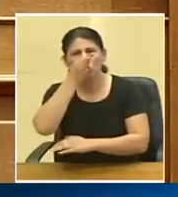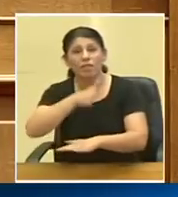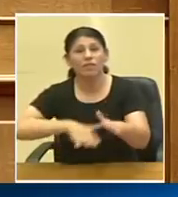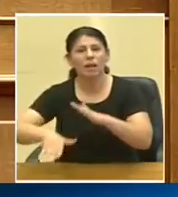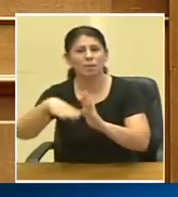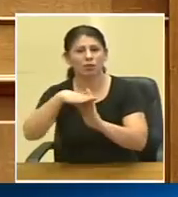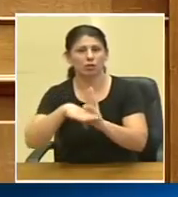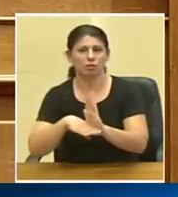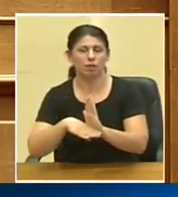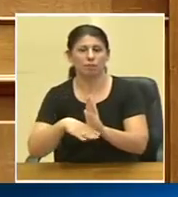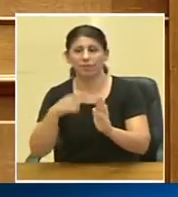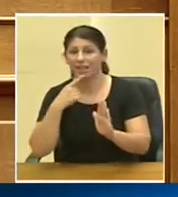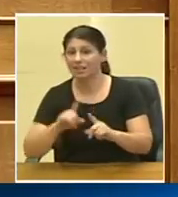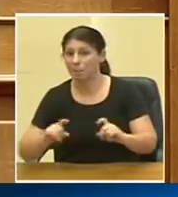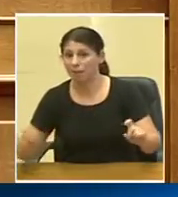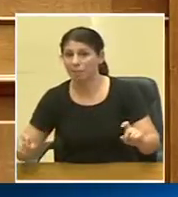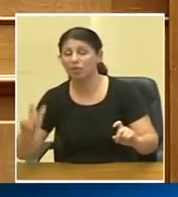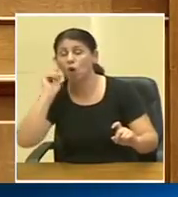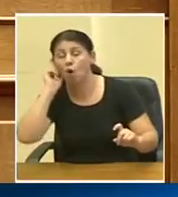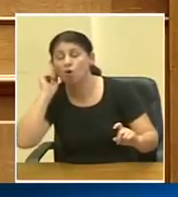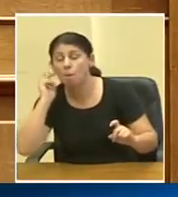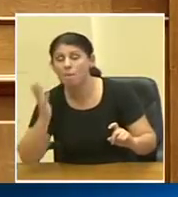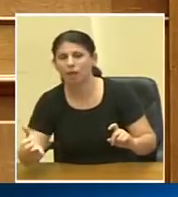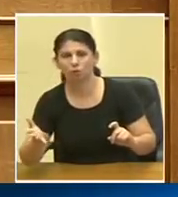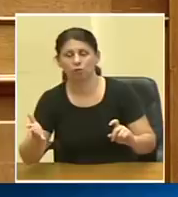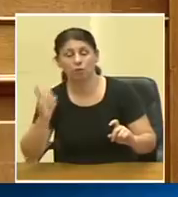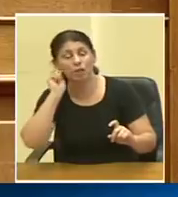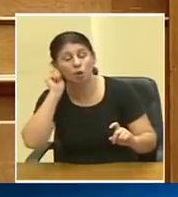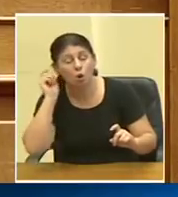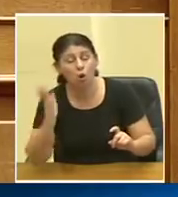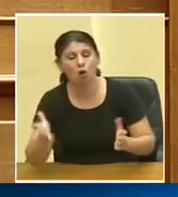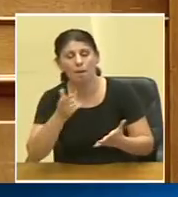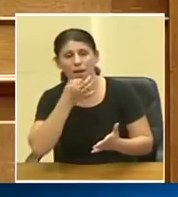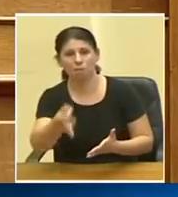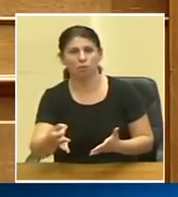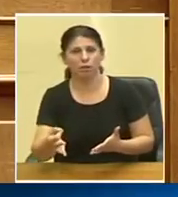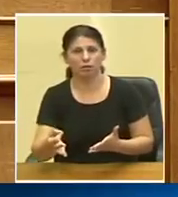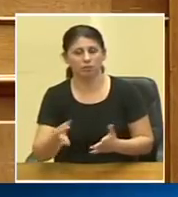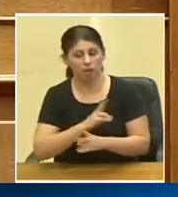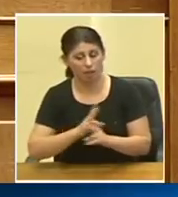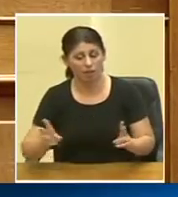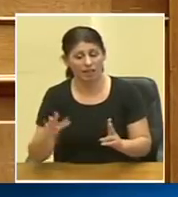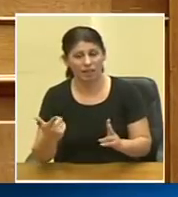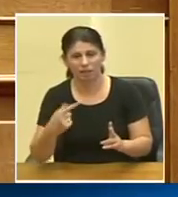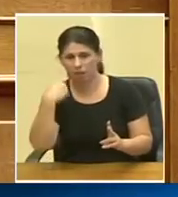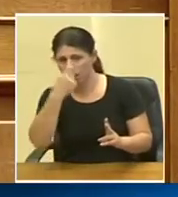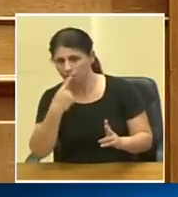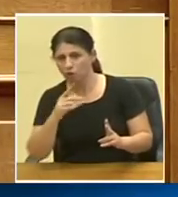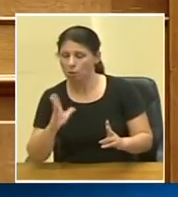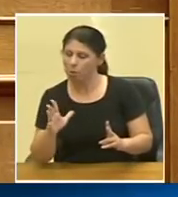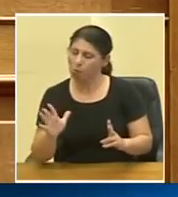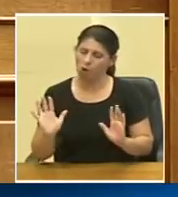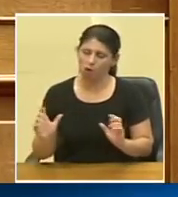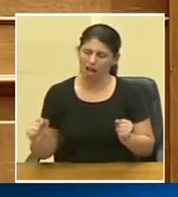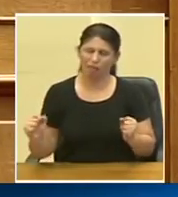σύστημα και να λες τα πράγματα με το όνομά τους με το όνομά τους γιατί το ύφος μπορεί να είναι έντονο